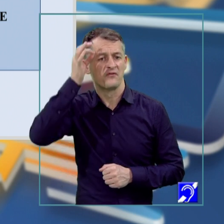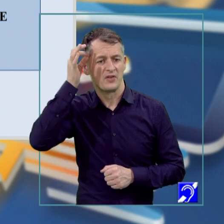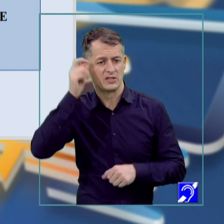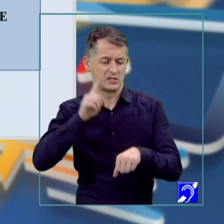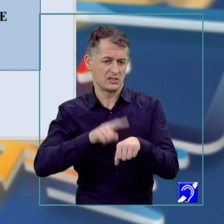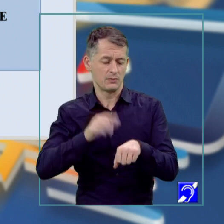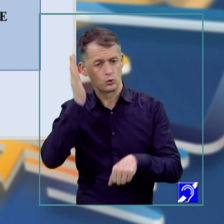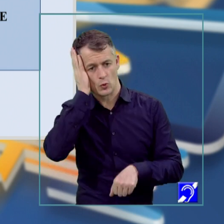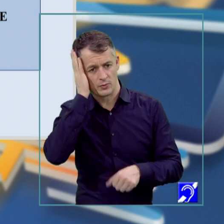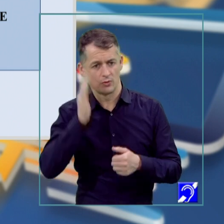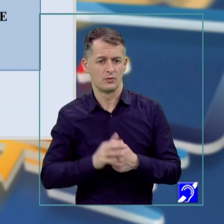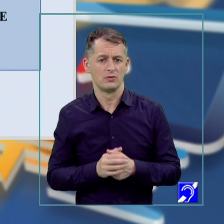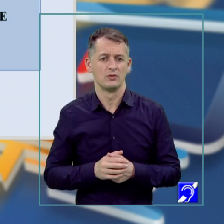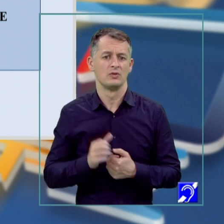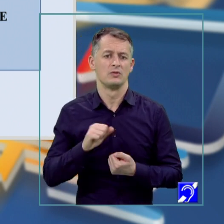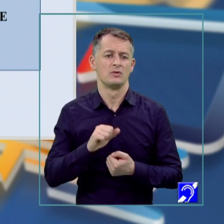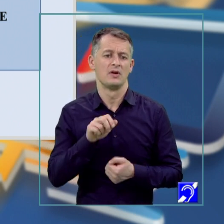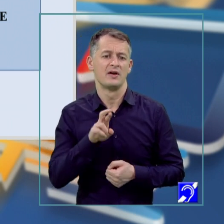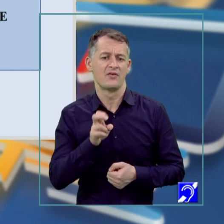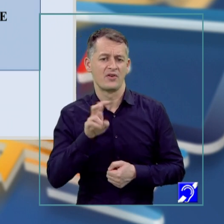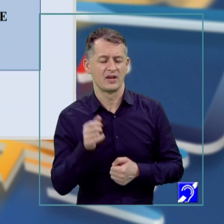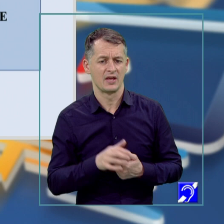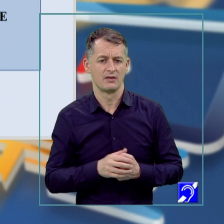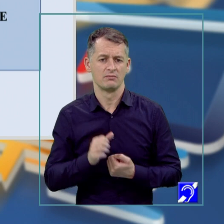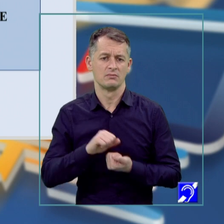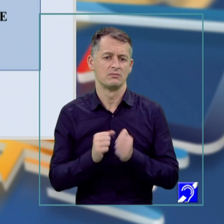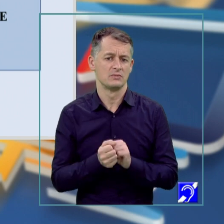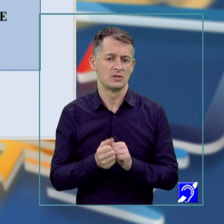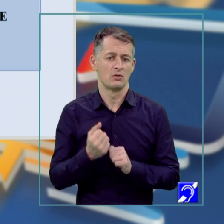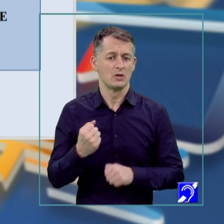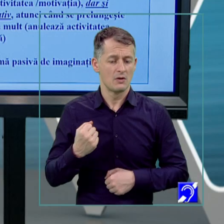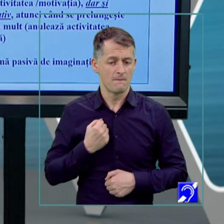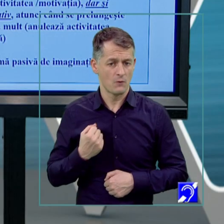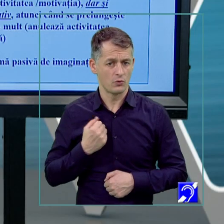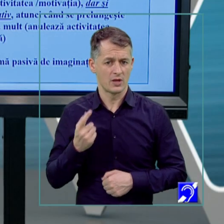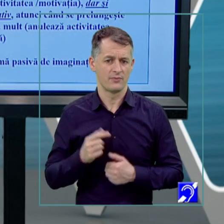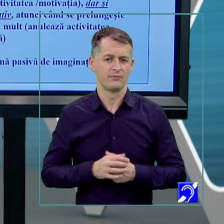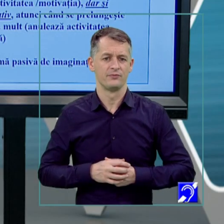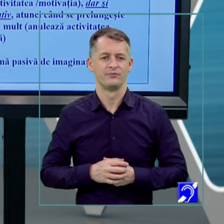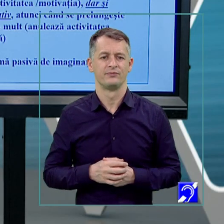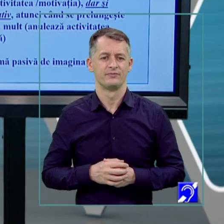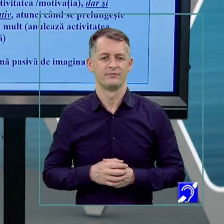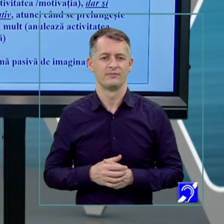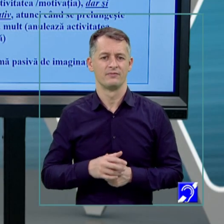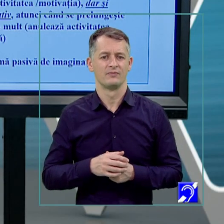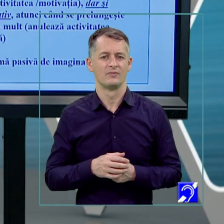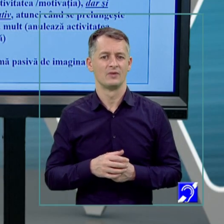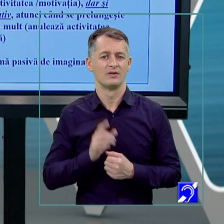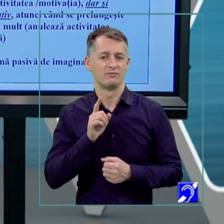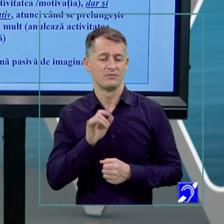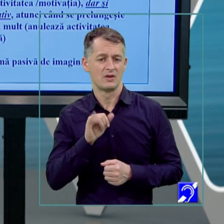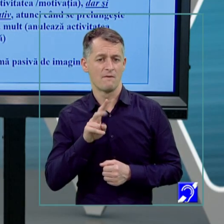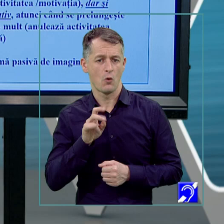trei, imaginație reproductivă, creatoare și vis de perspectivă. Formele imaginației involuntare sunt forme pasive,